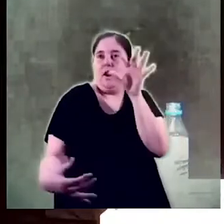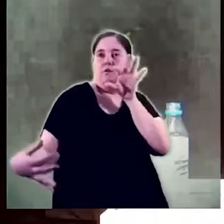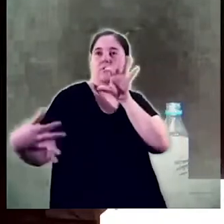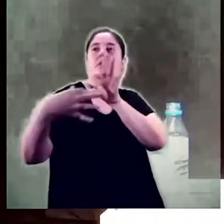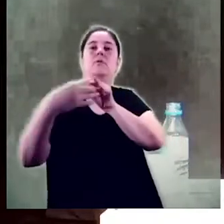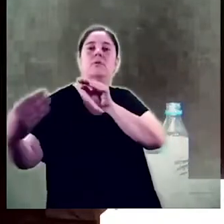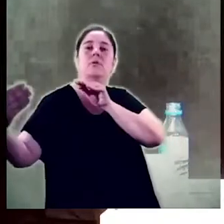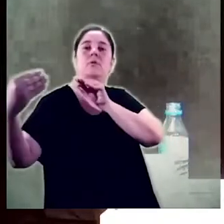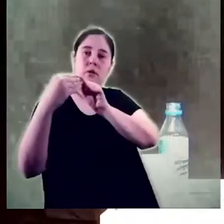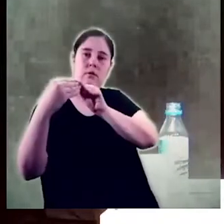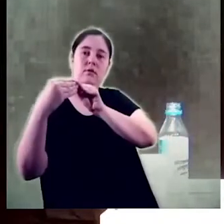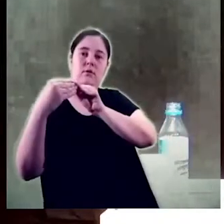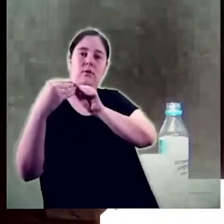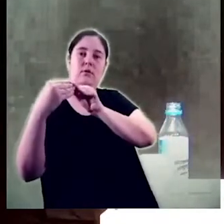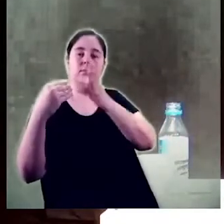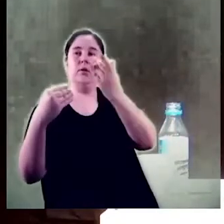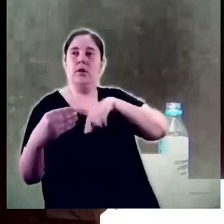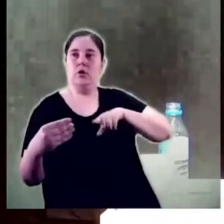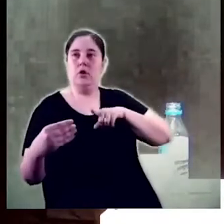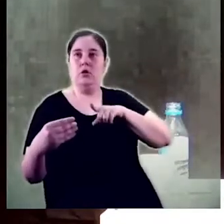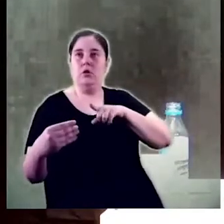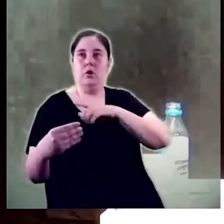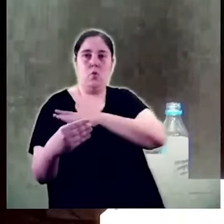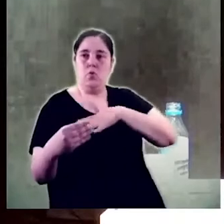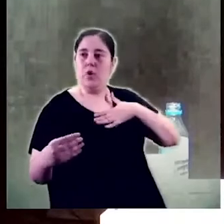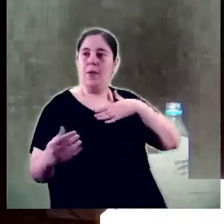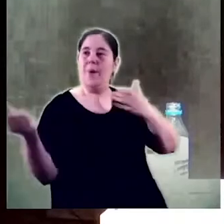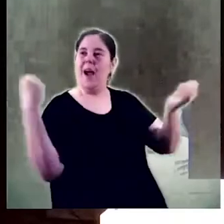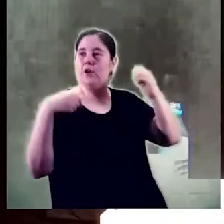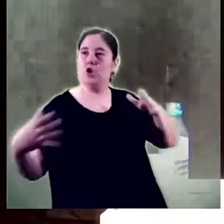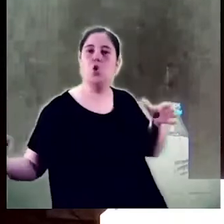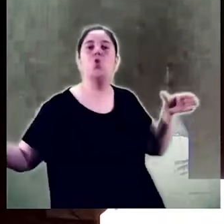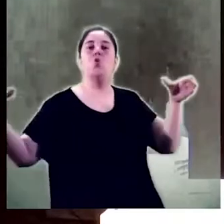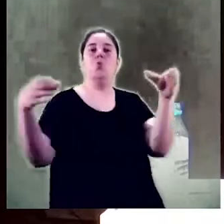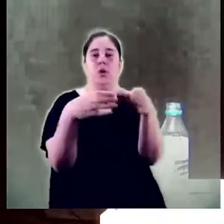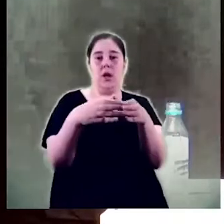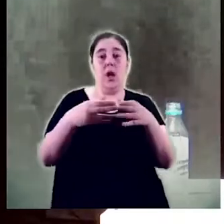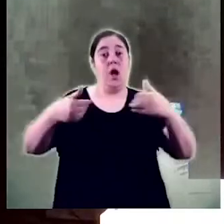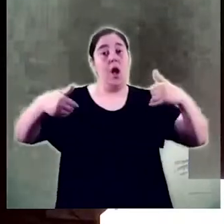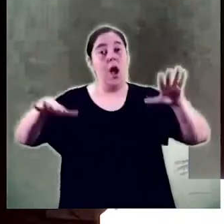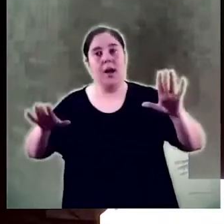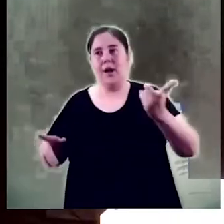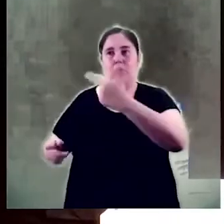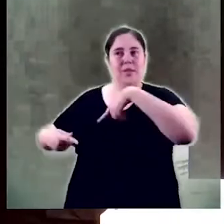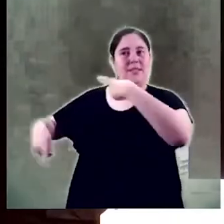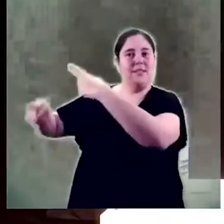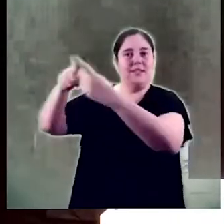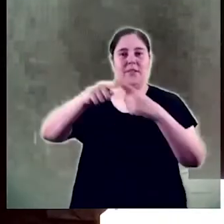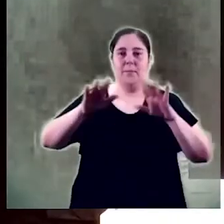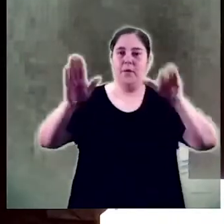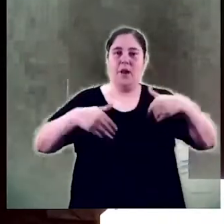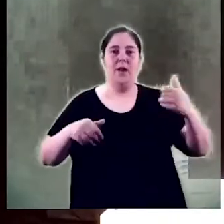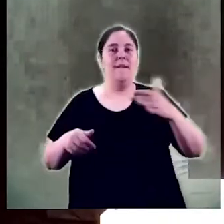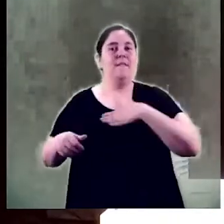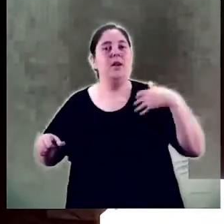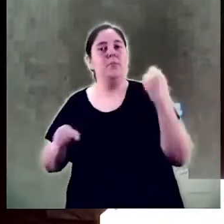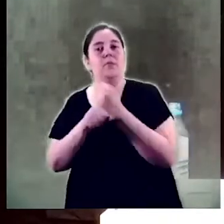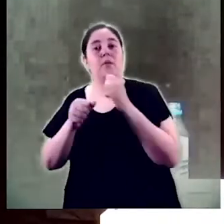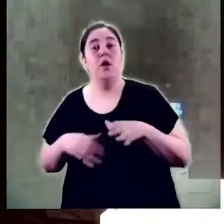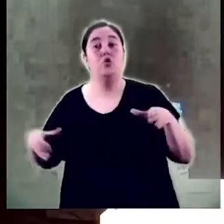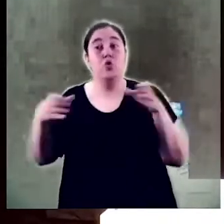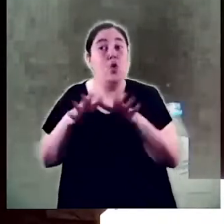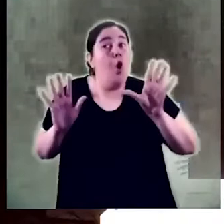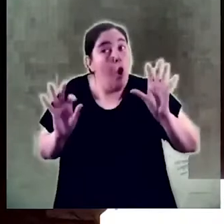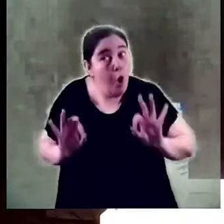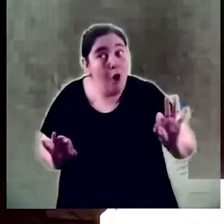'assumir-nos en la passivitat ens aboca a l'acció comunitària malgrat totes les nostres diferències o